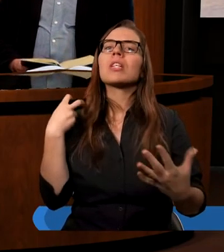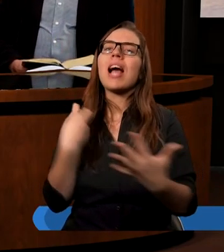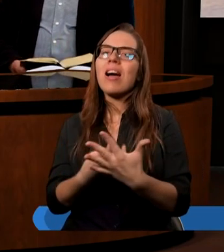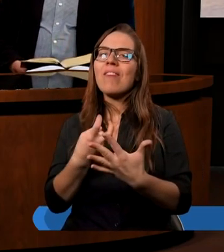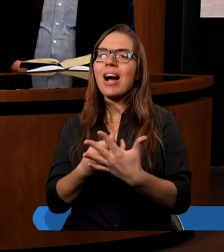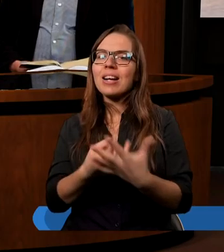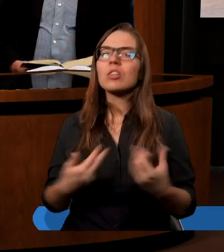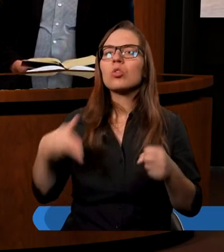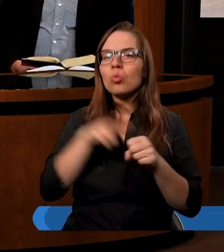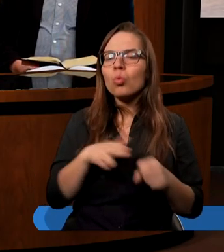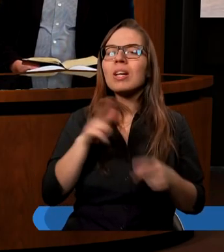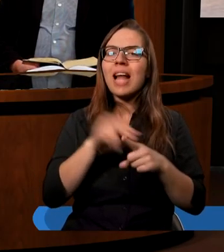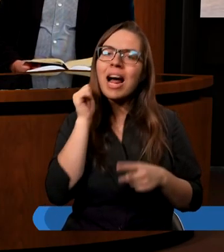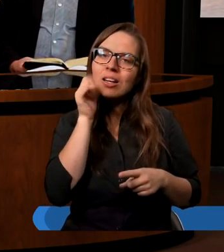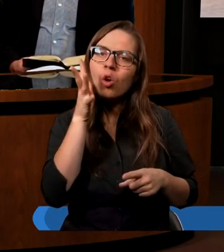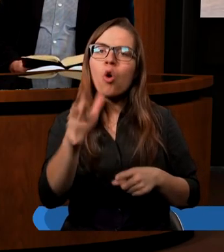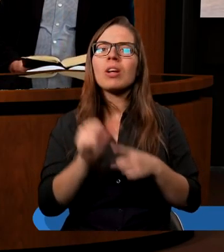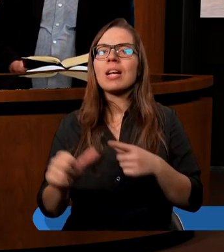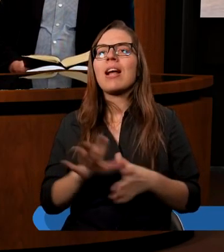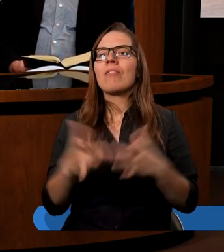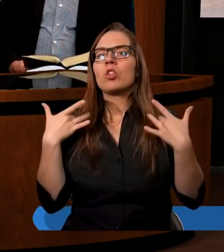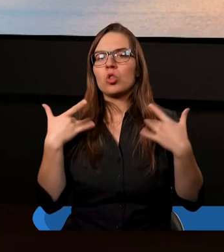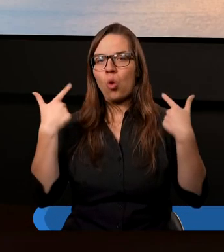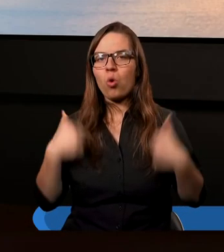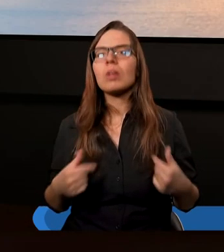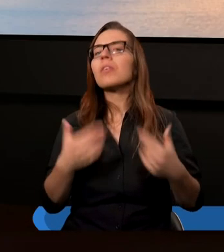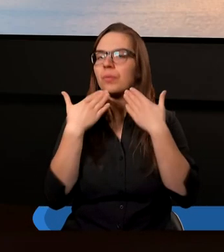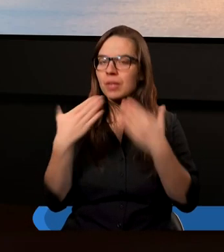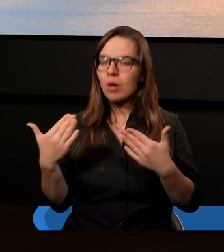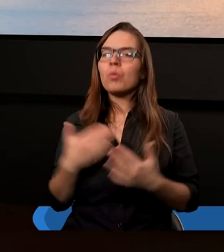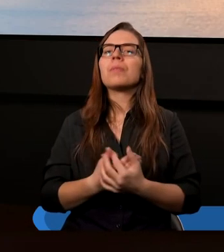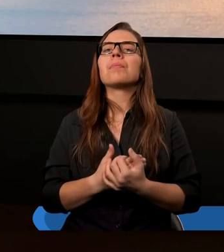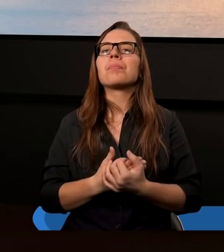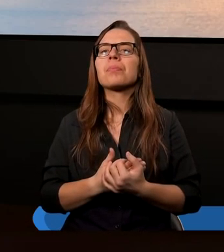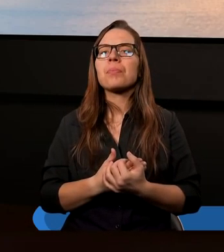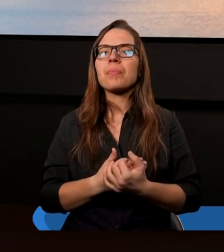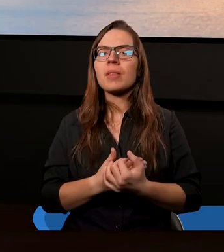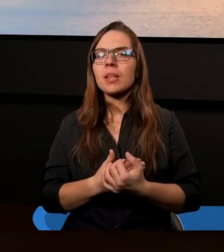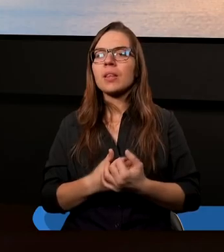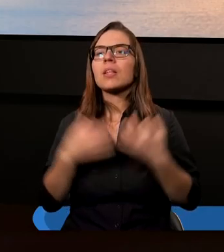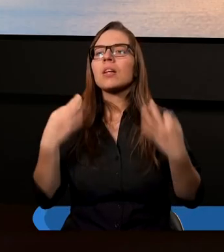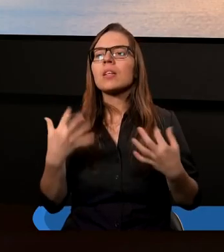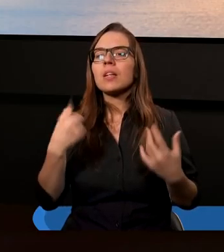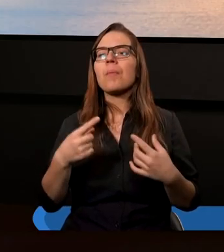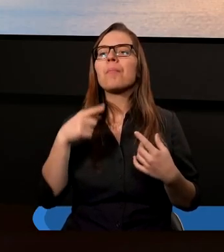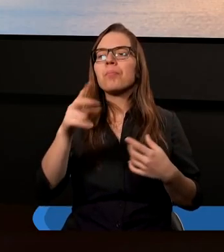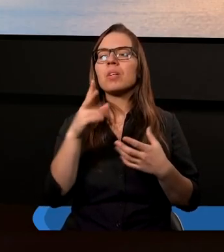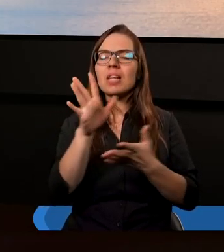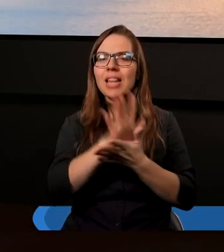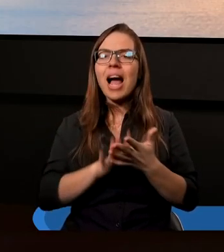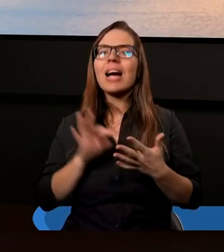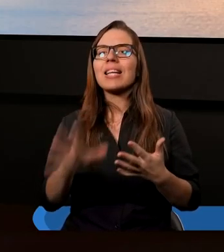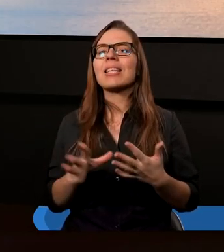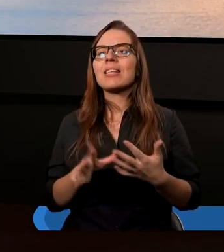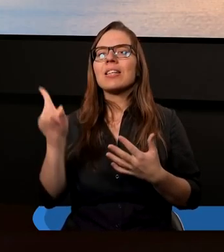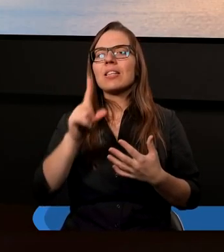którą czynimy na co dzień każdy osobiście. Tak, dziękuję bardzo. Teraz chciałbym, żebyśmy przeczytali następny tekst